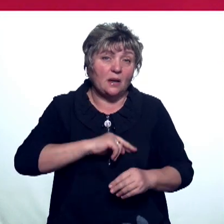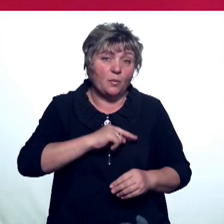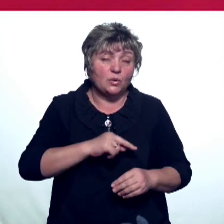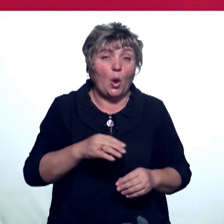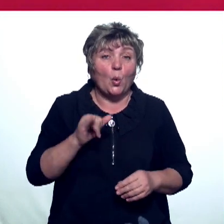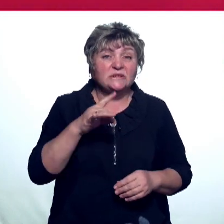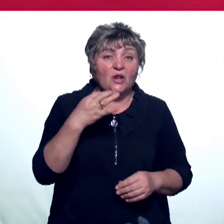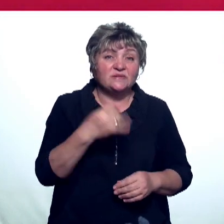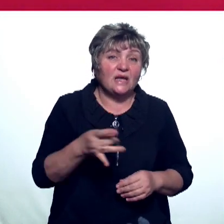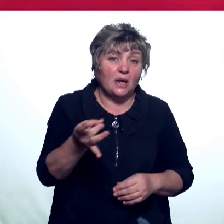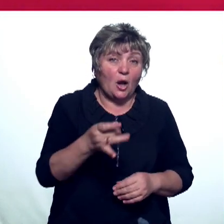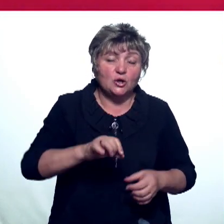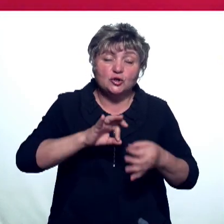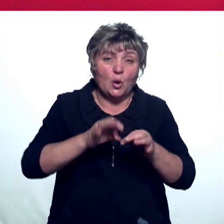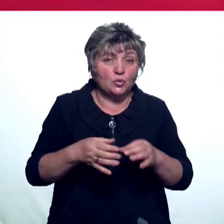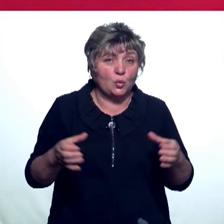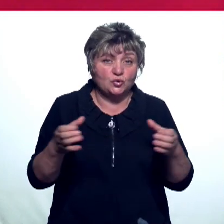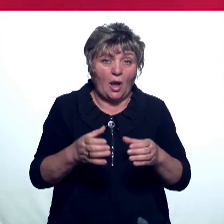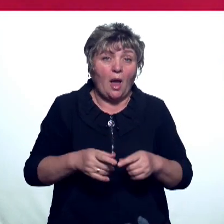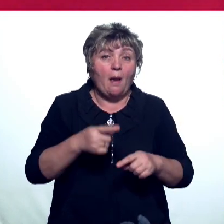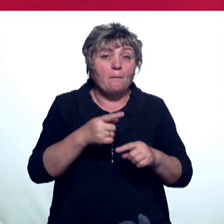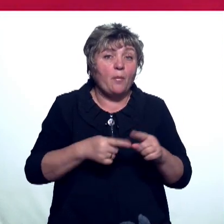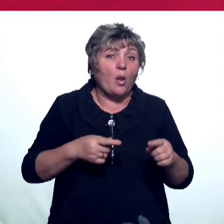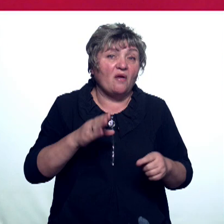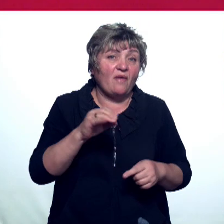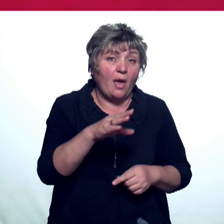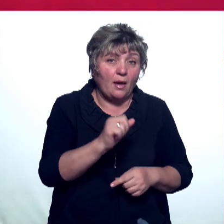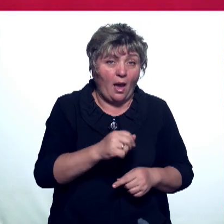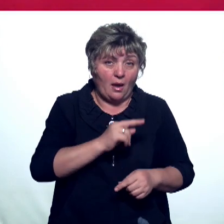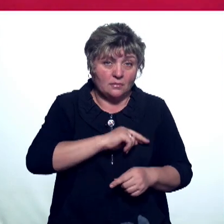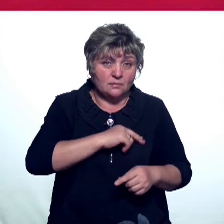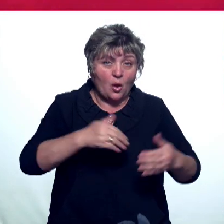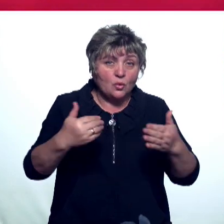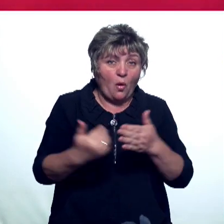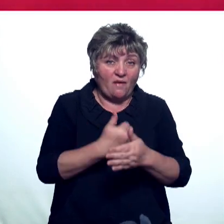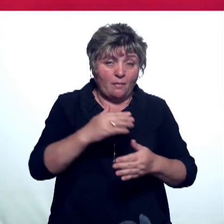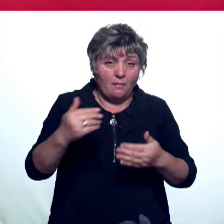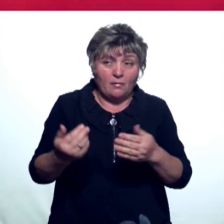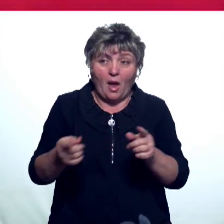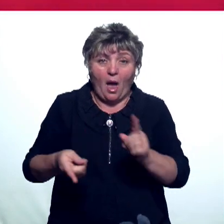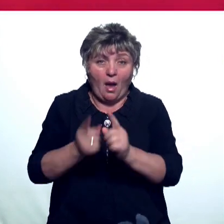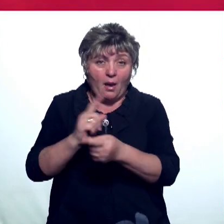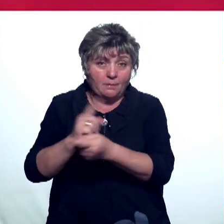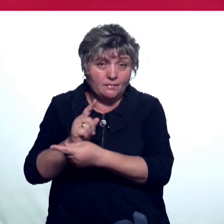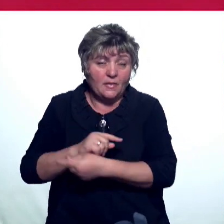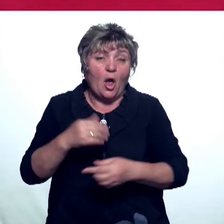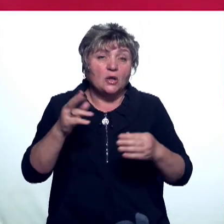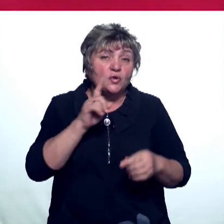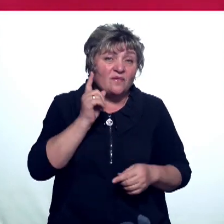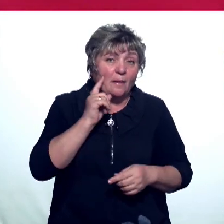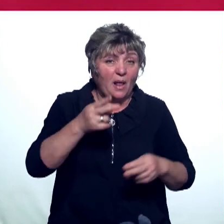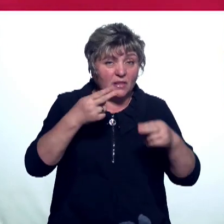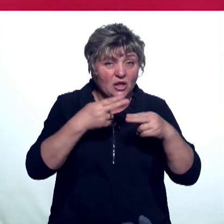районе, на одном из самых сложных участков. Сетям полвека они нуждаются в капитальном обновлении. Замена труб проводится по современным